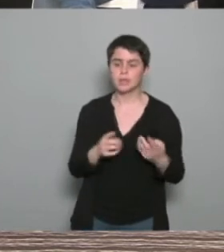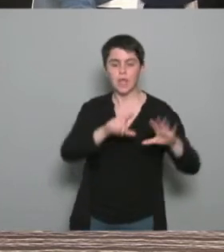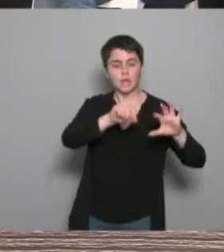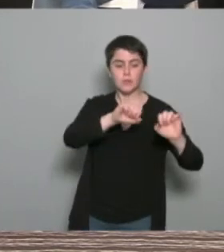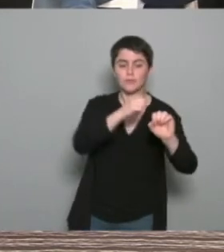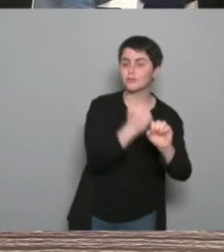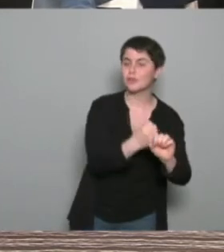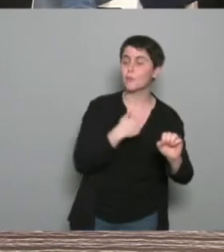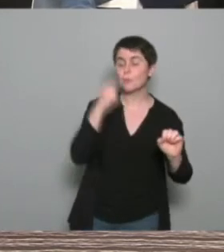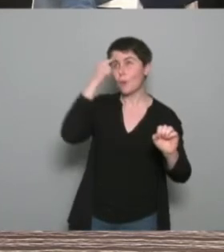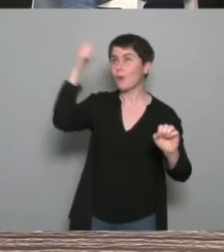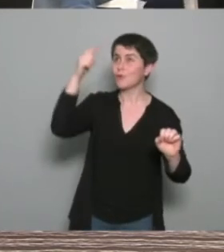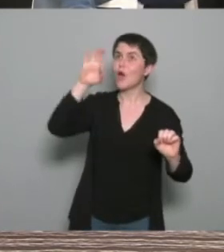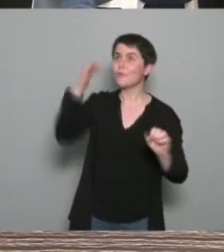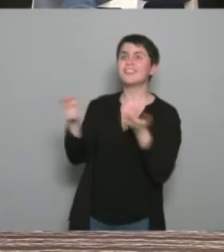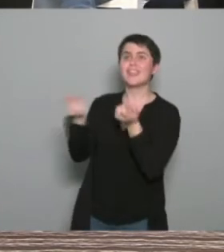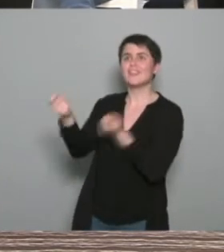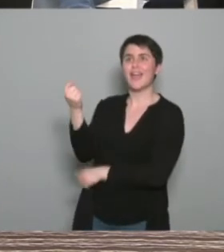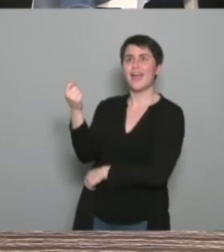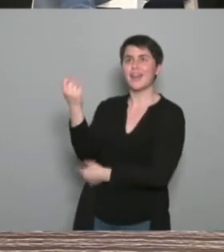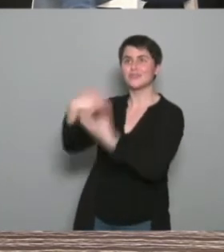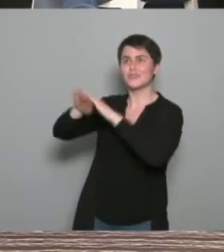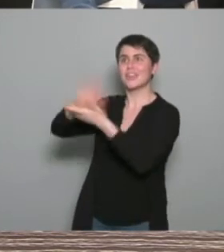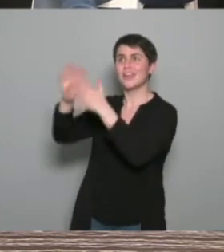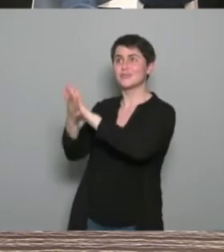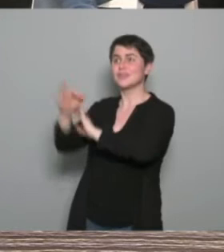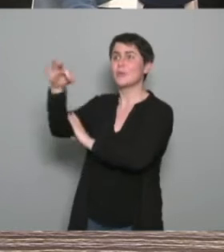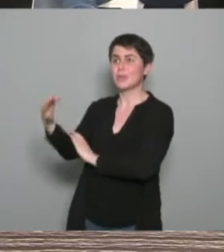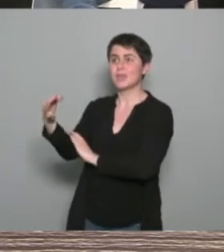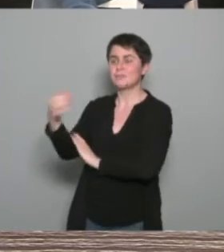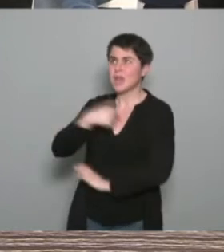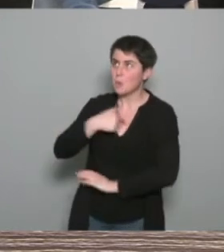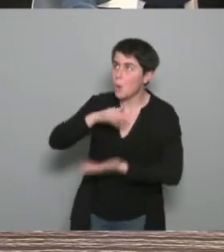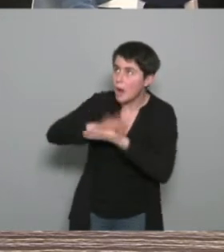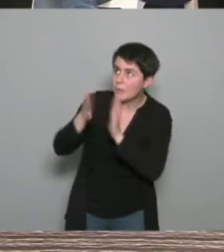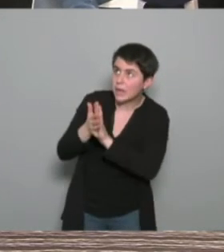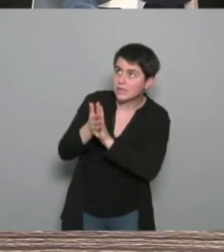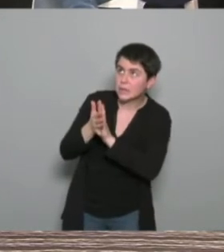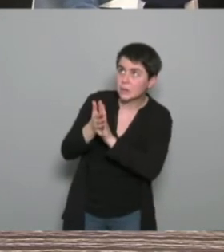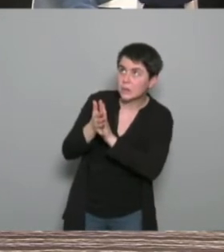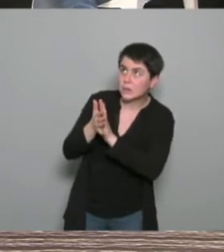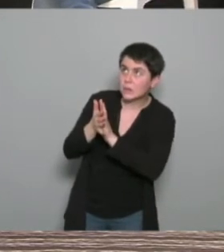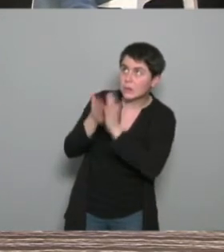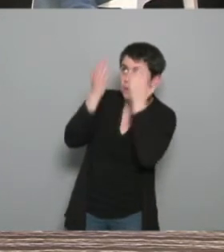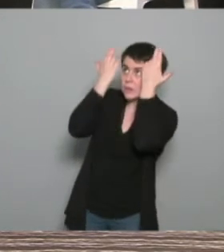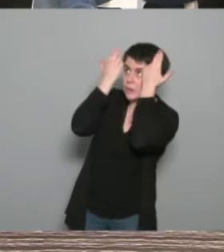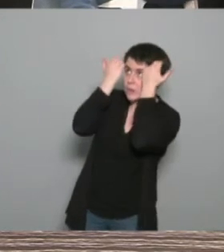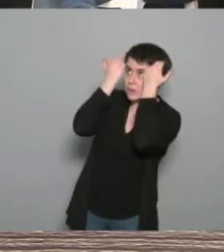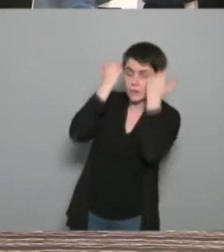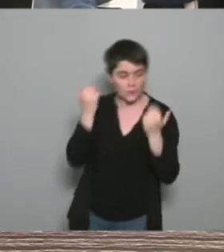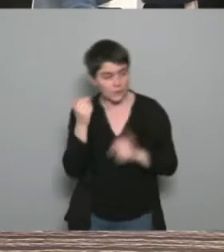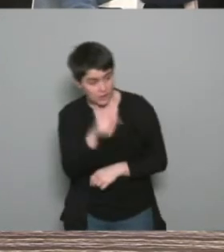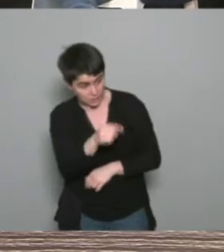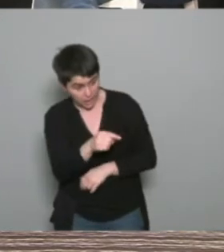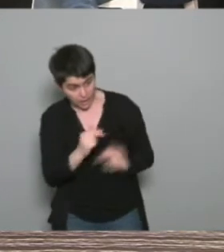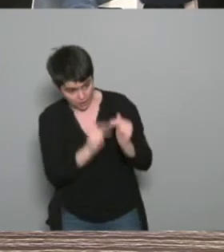mais si vous dites je veux être pratiquant là on peut-être coucher les oreilles coucher les oreilles en disant j'espère que tu un bon niveau parce que sinon tu vas aller dans un créneau pour les